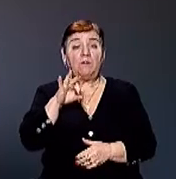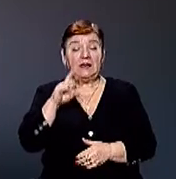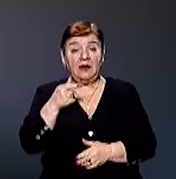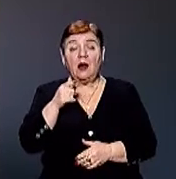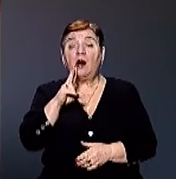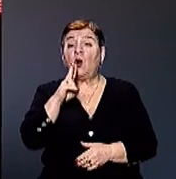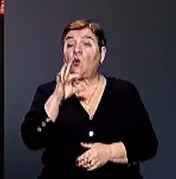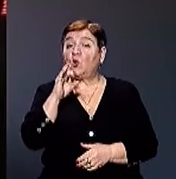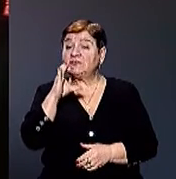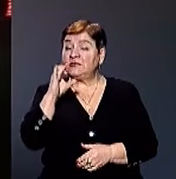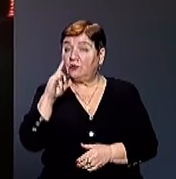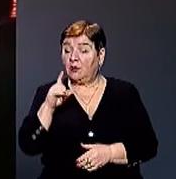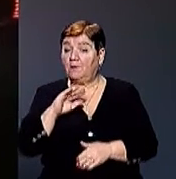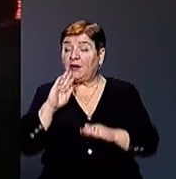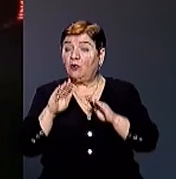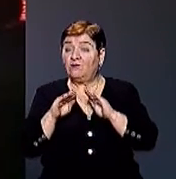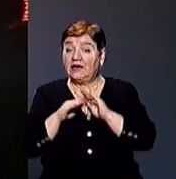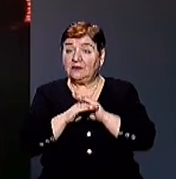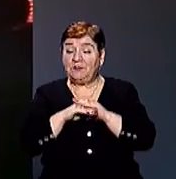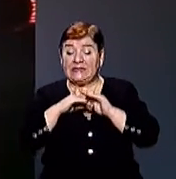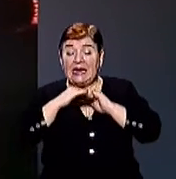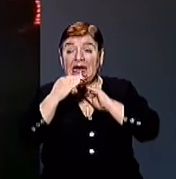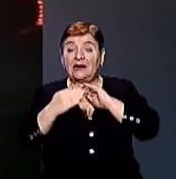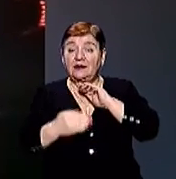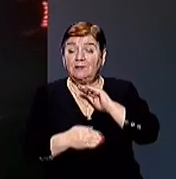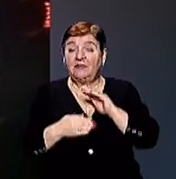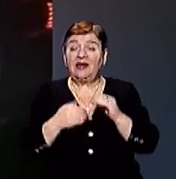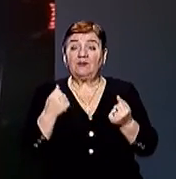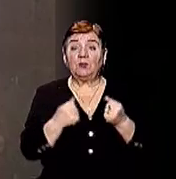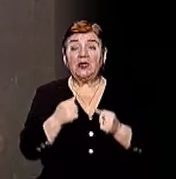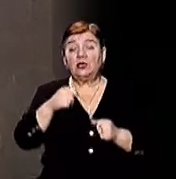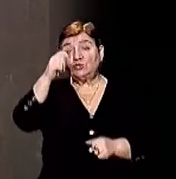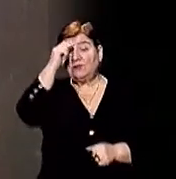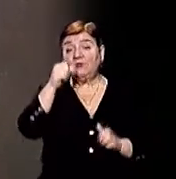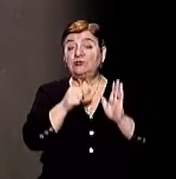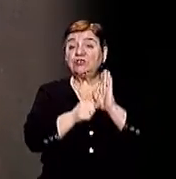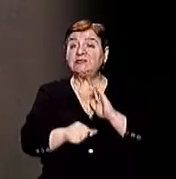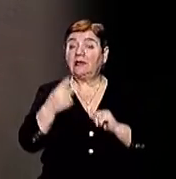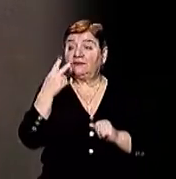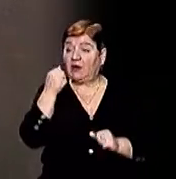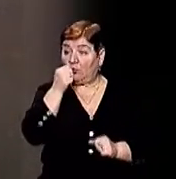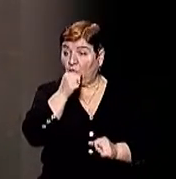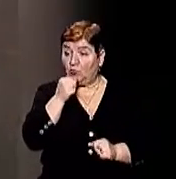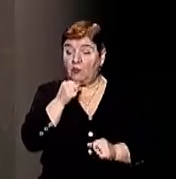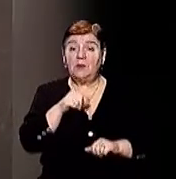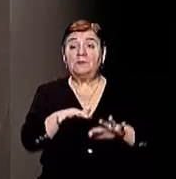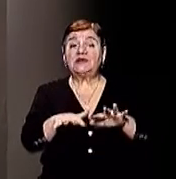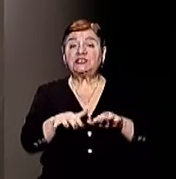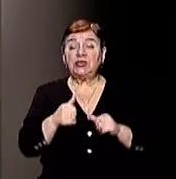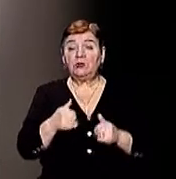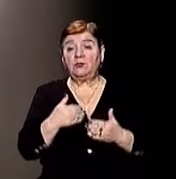Косино Приховав їх українець під крилами автомобіля Чоловіку 62 роки Суму вилученого товару та машини